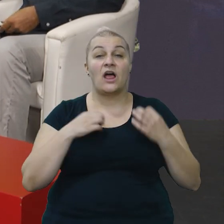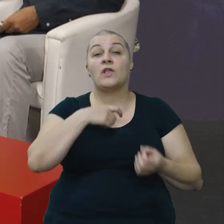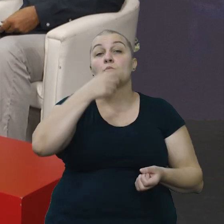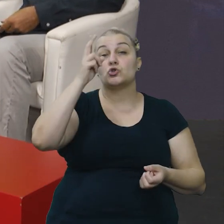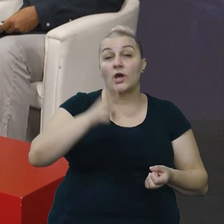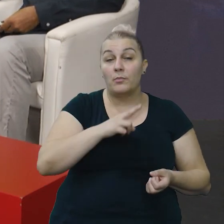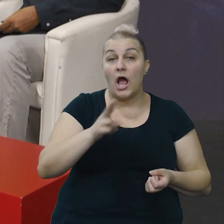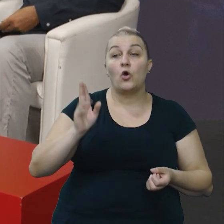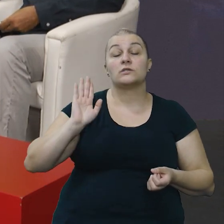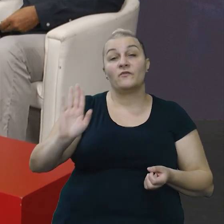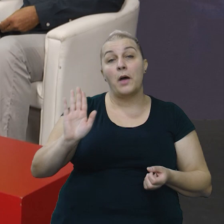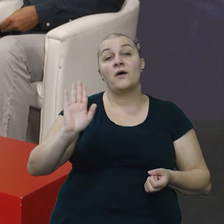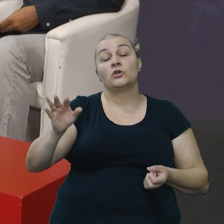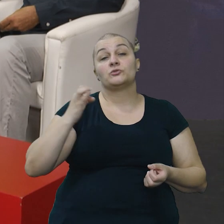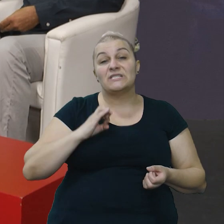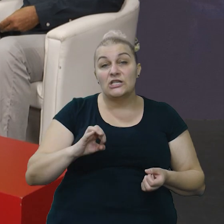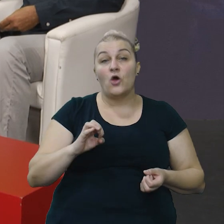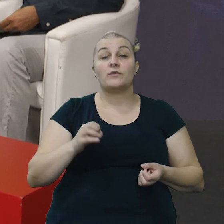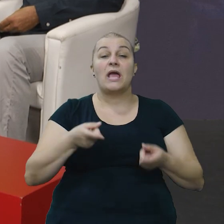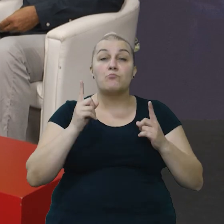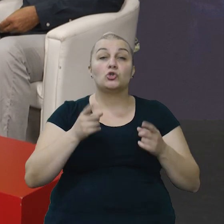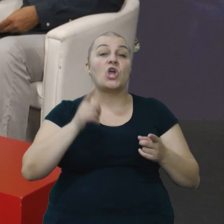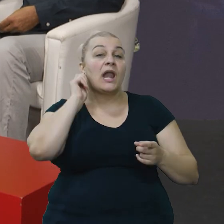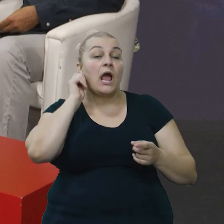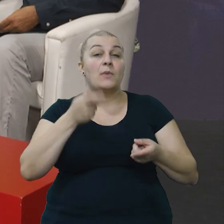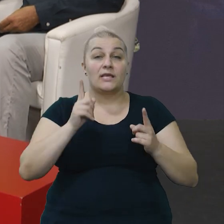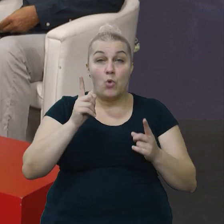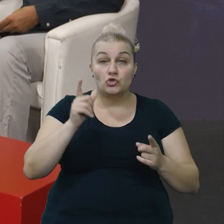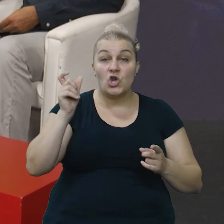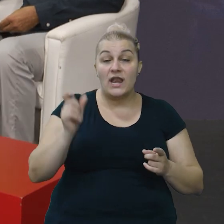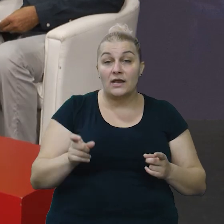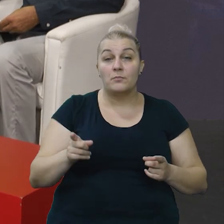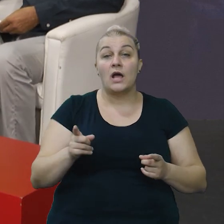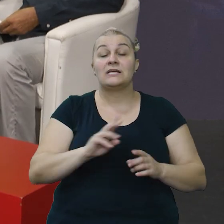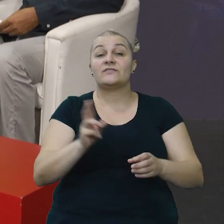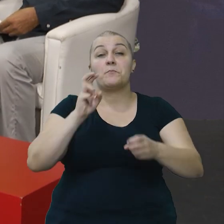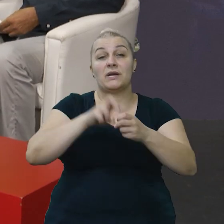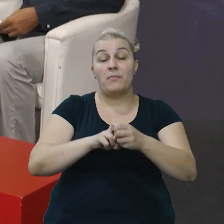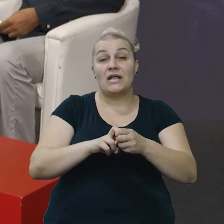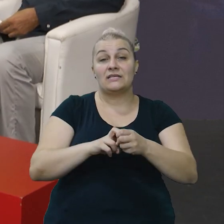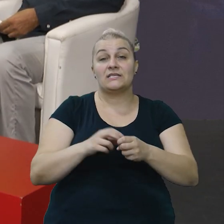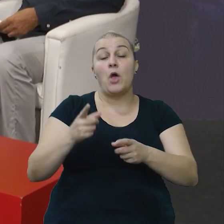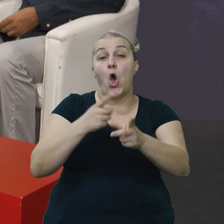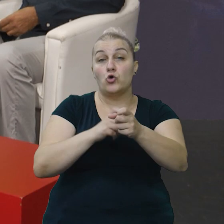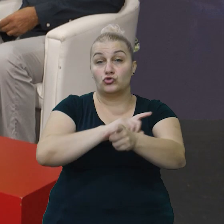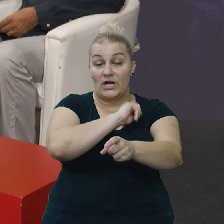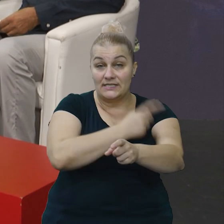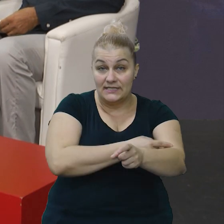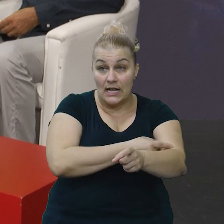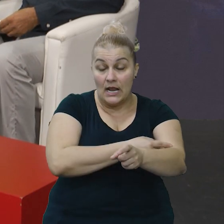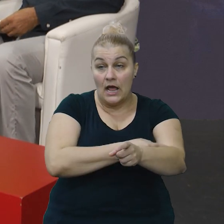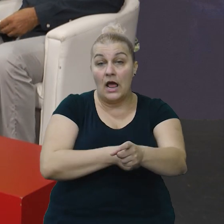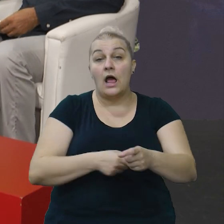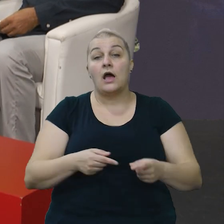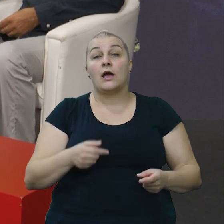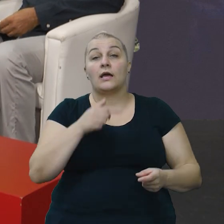blagoslova vama, vašim sinovima, imoćankama, imoćanima, svim pripadnicima Hrvatske oružene sile, a naposle ratnim